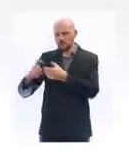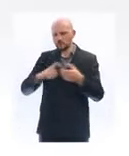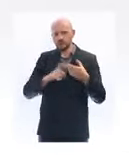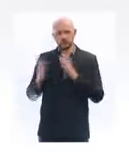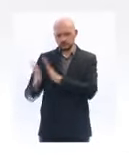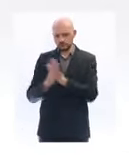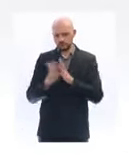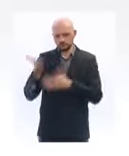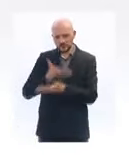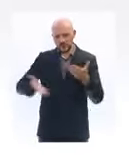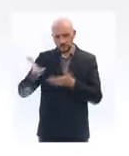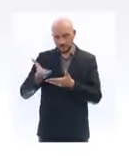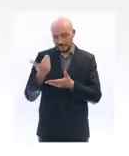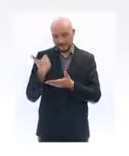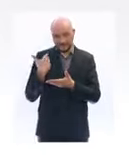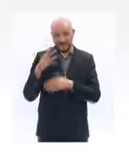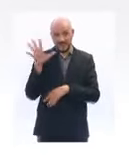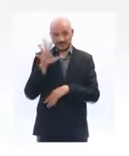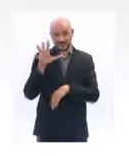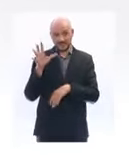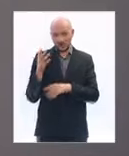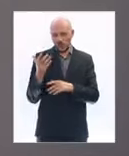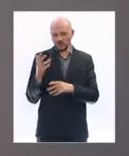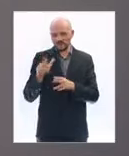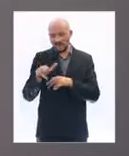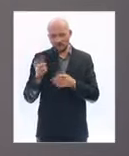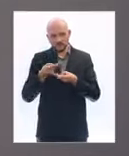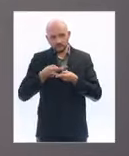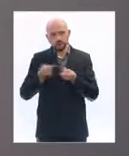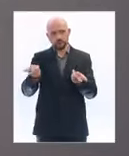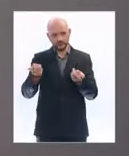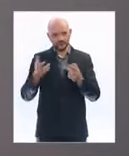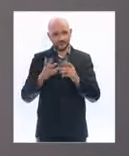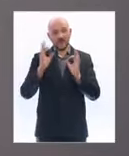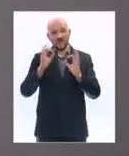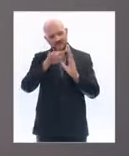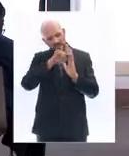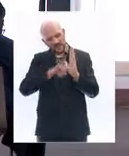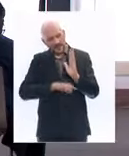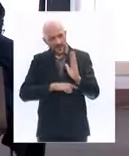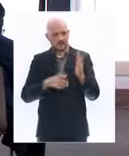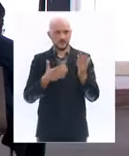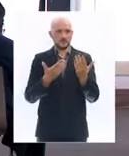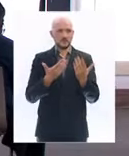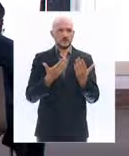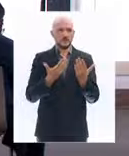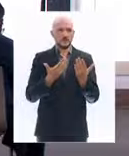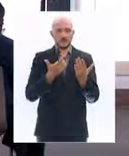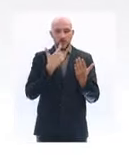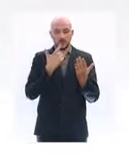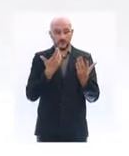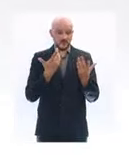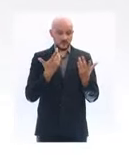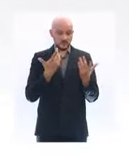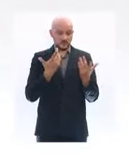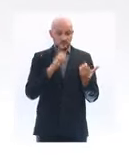consultation jusqu'à 17h et donc qui sera mis en ligne ce soir. Et quand on inscrit une règle dans ce protocole, ça devient la